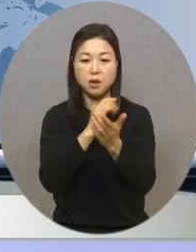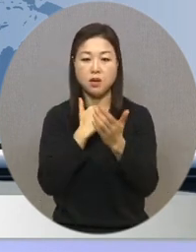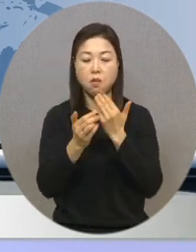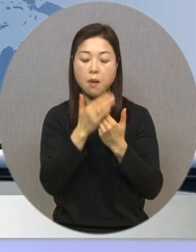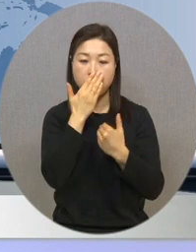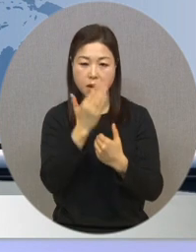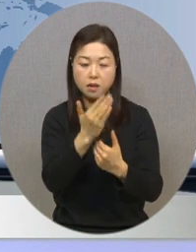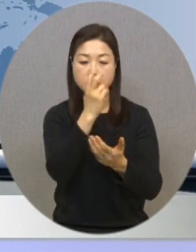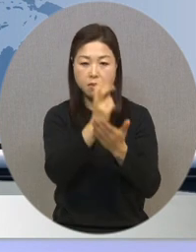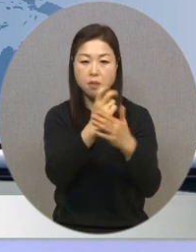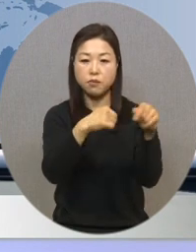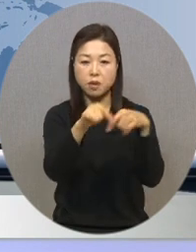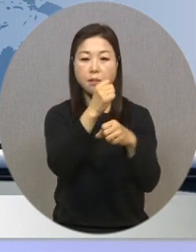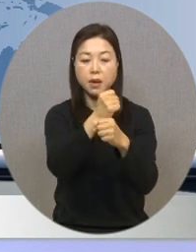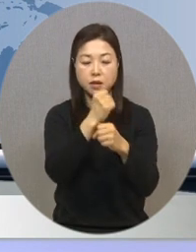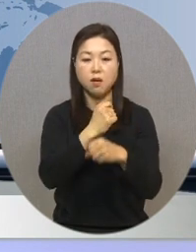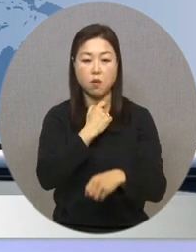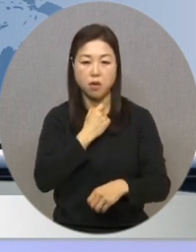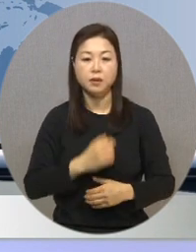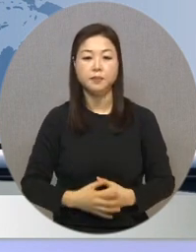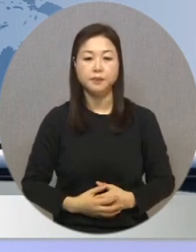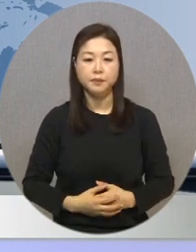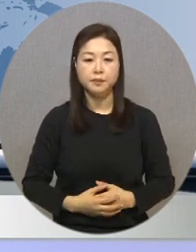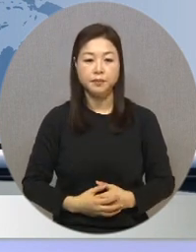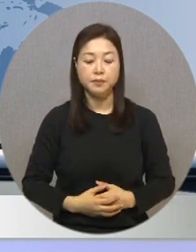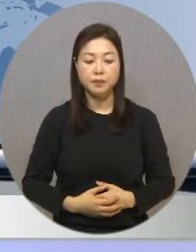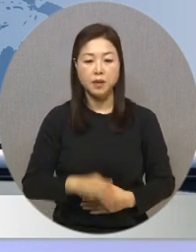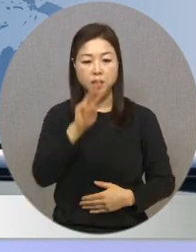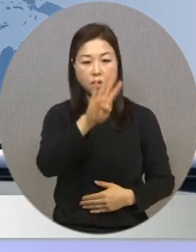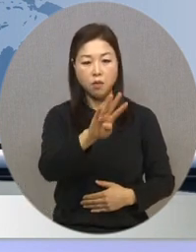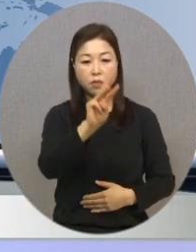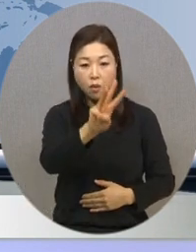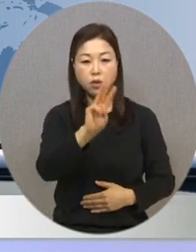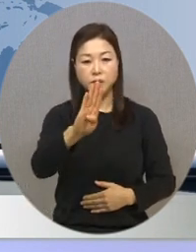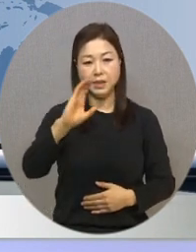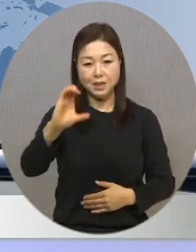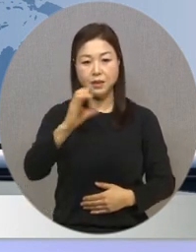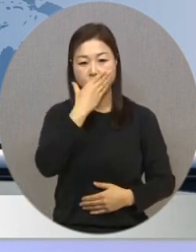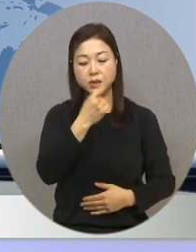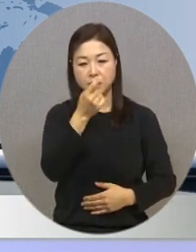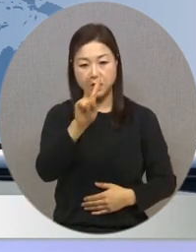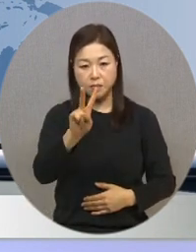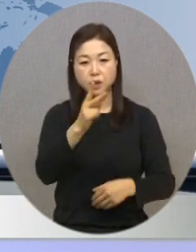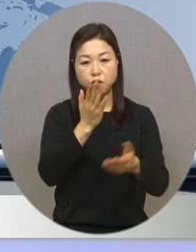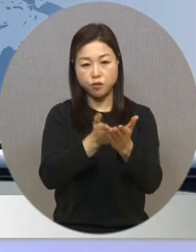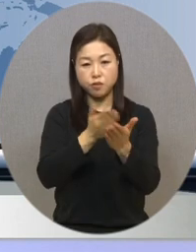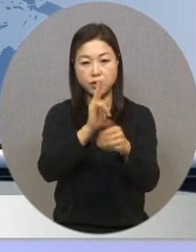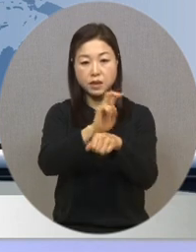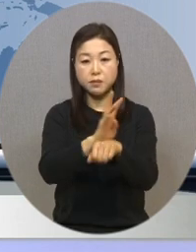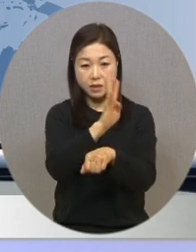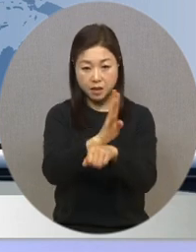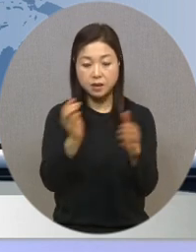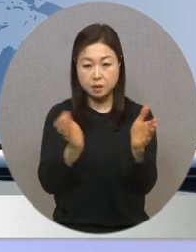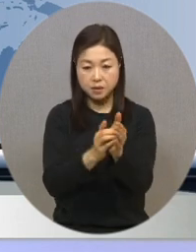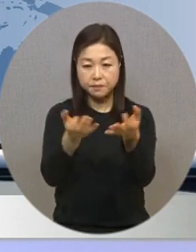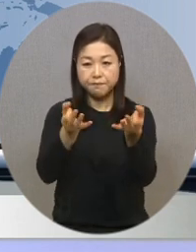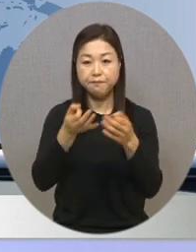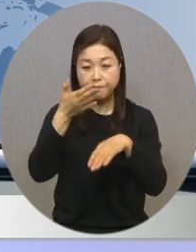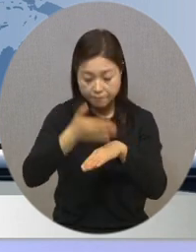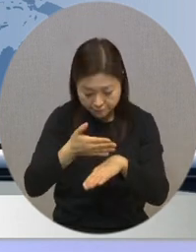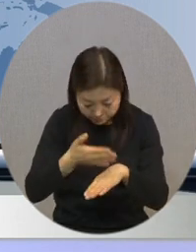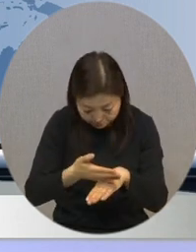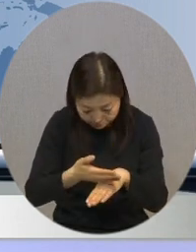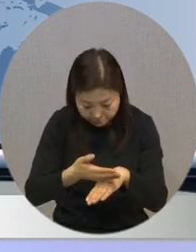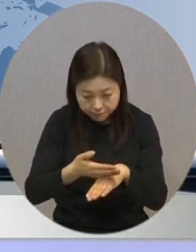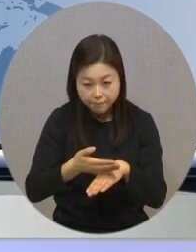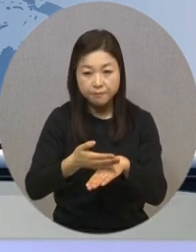있는 제도 마련이 이루어졌으면 합니다. 이상 WBC 복지TV 뉴스24를 마칩니다. 시청해주신 여러분 고맙습니다.